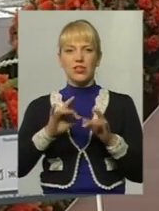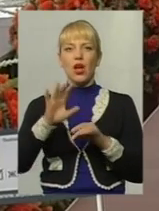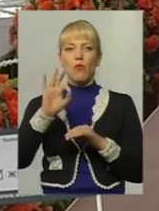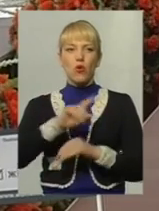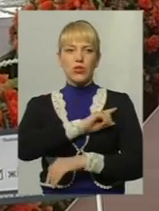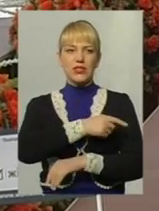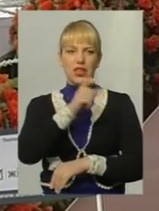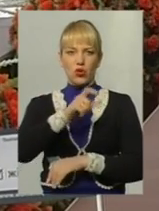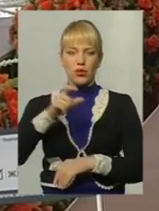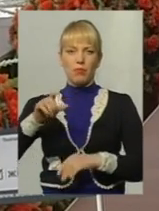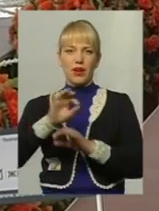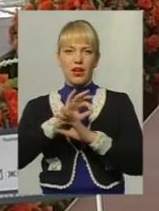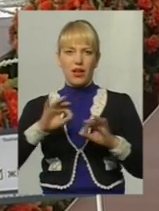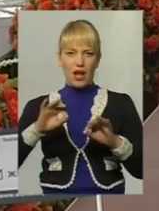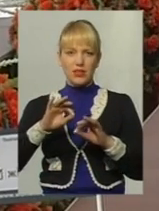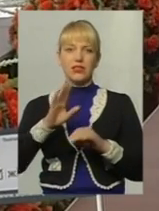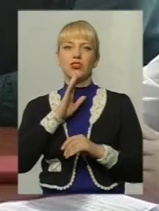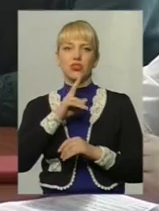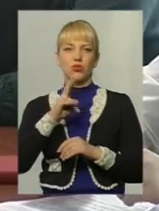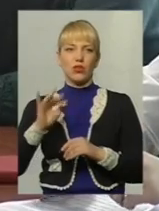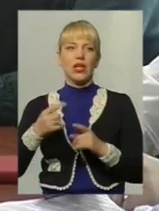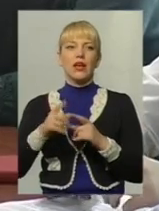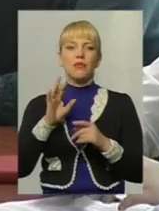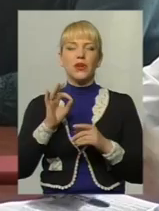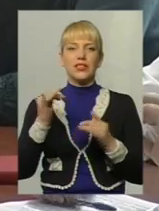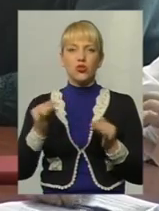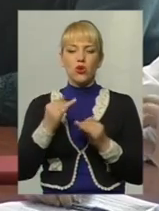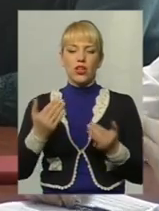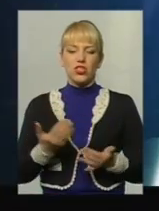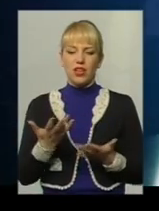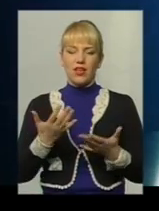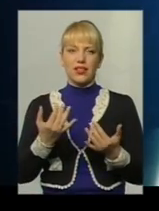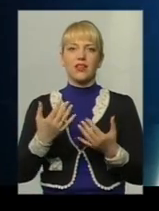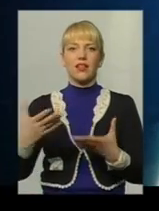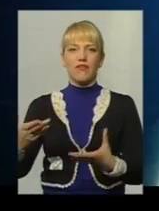особистостей прекрасної статі, історії життя яких надихають та вражають.